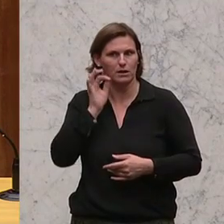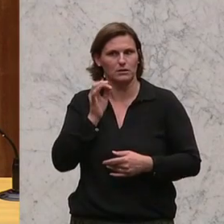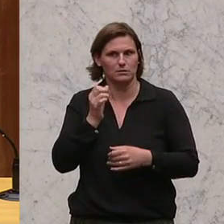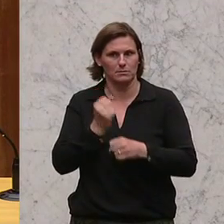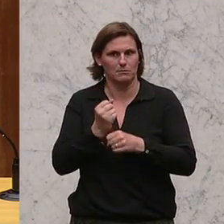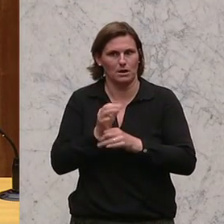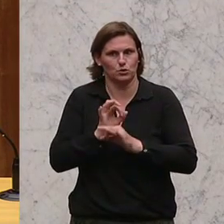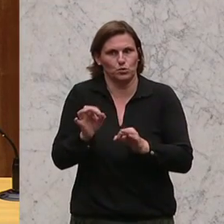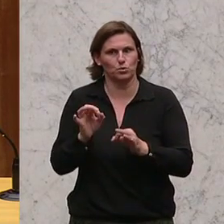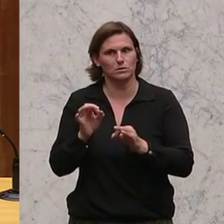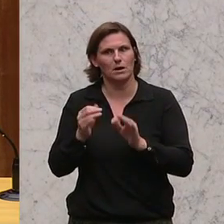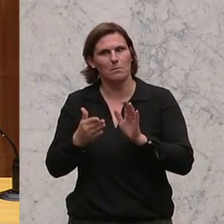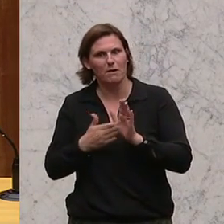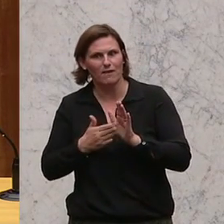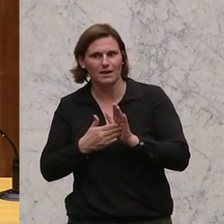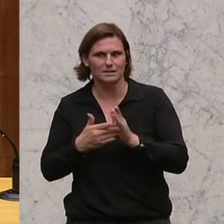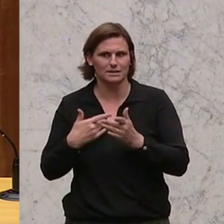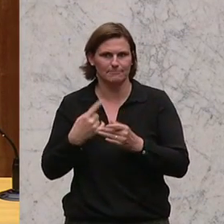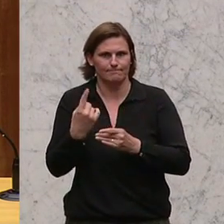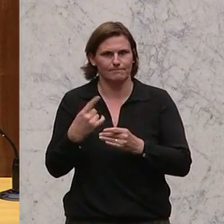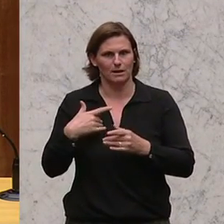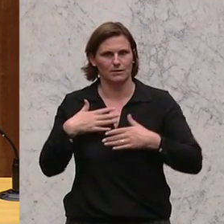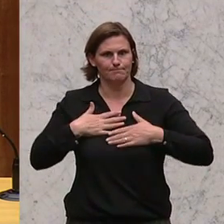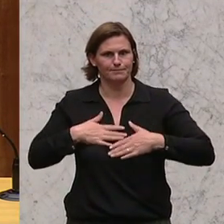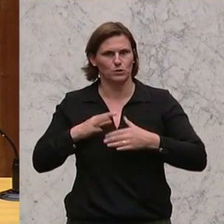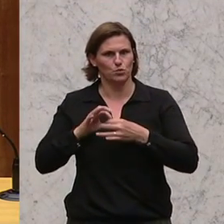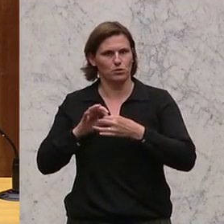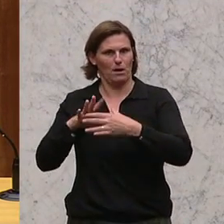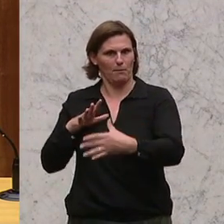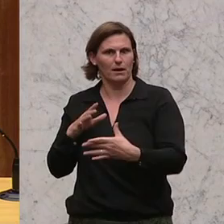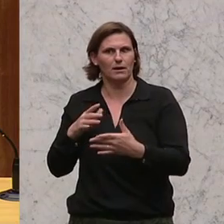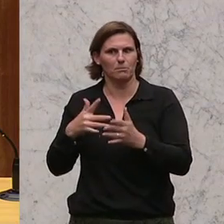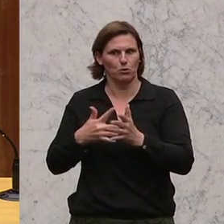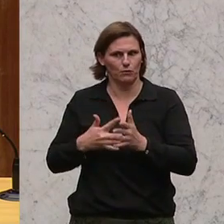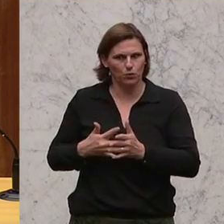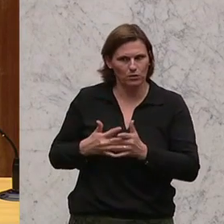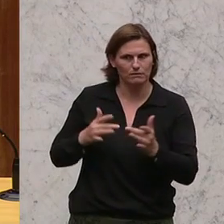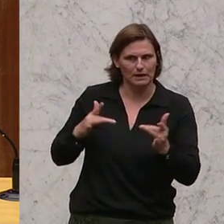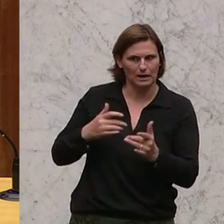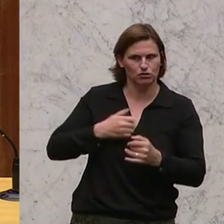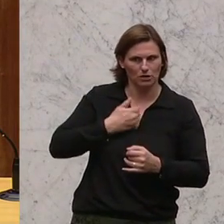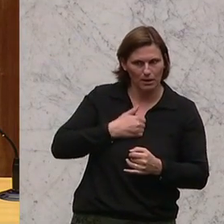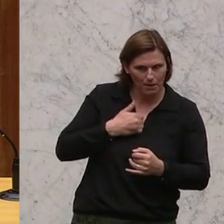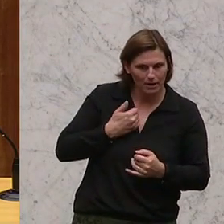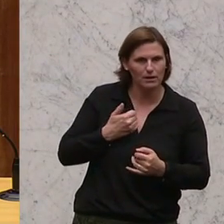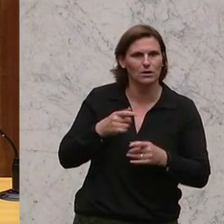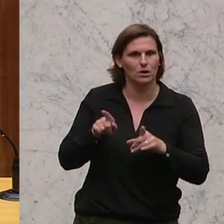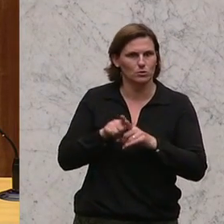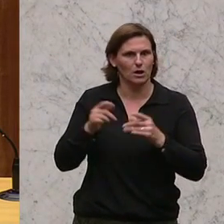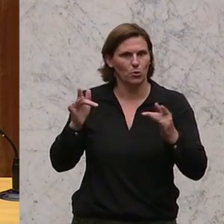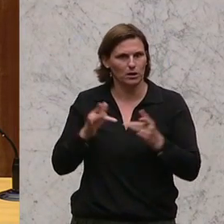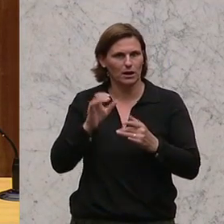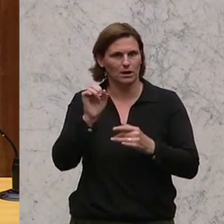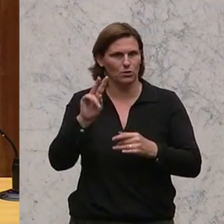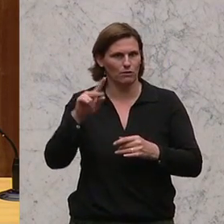beweisen, dass sie unabhängig ist. Das heißt, ich gehe davon aus, dass die ersten harten, strengen Prüfungen gegenüber der Steiermark sein werden und gegenüber einem ÖVP